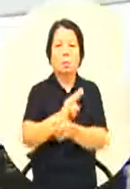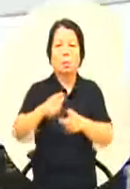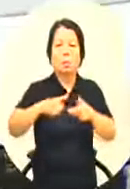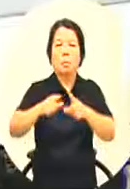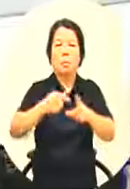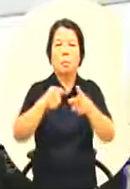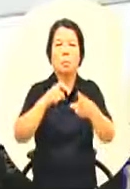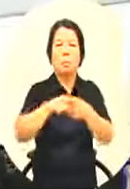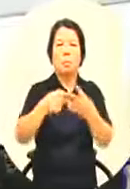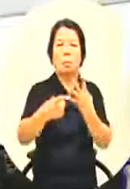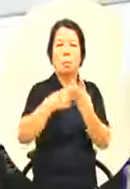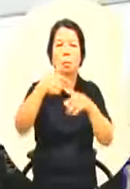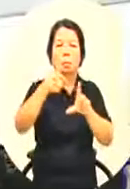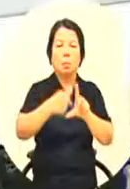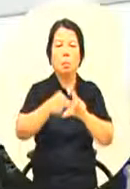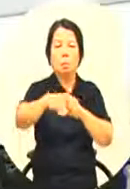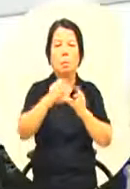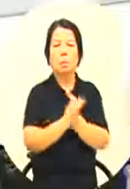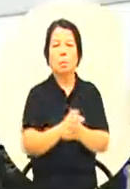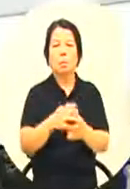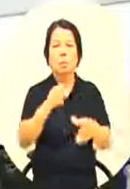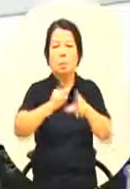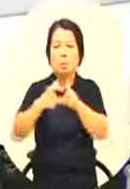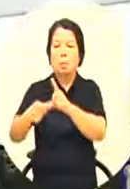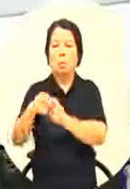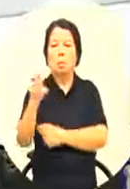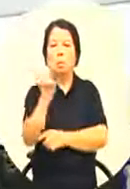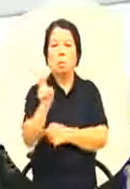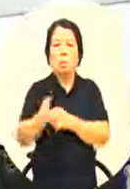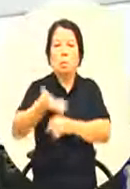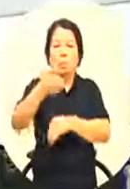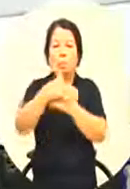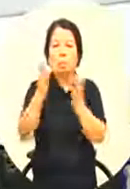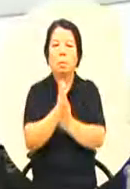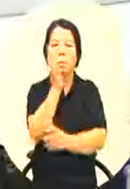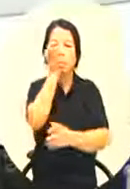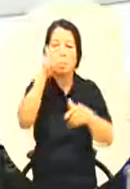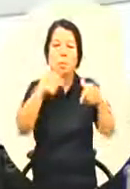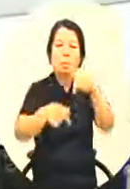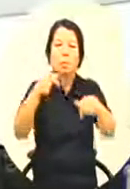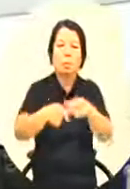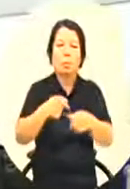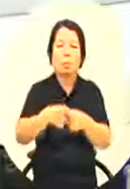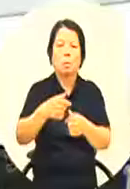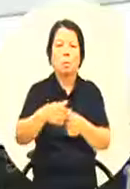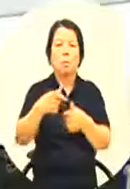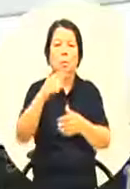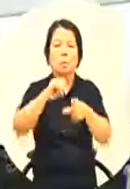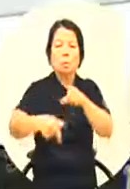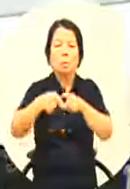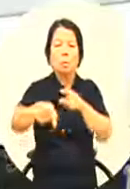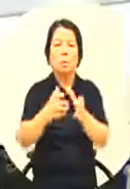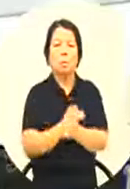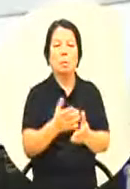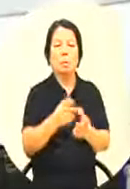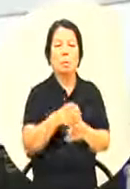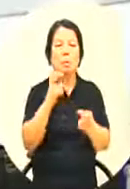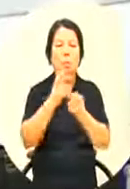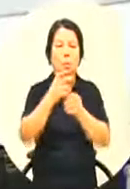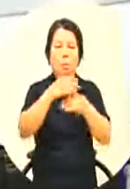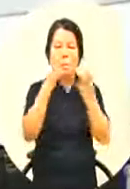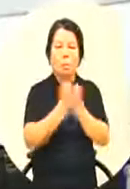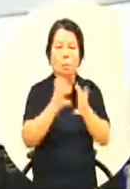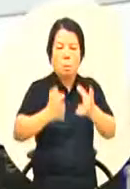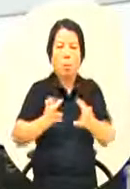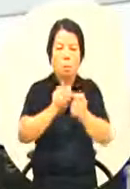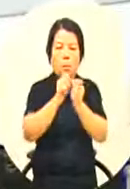二十几家的厂商呢这是一个石化重症那从民国62年就开始来成立了那